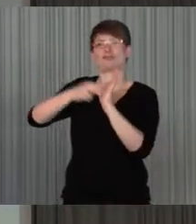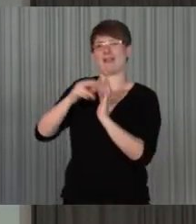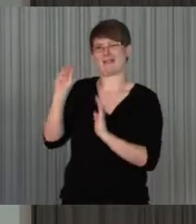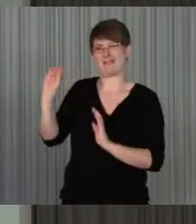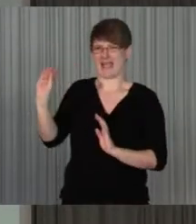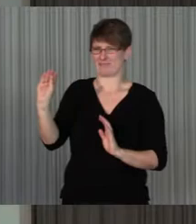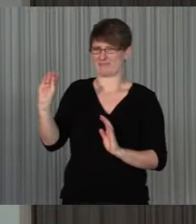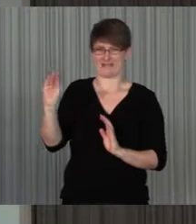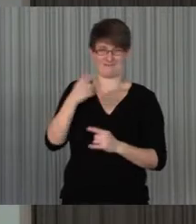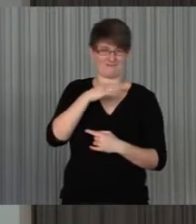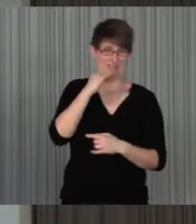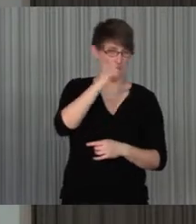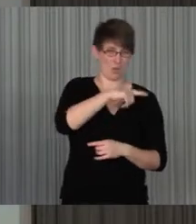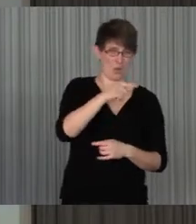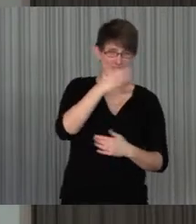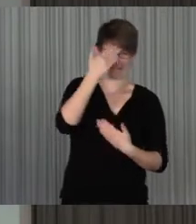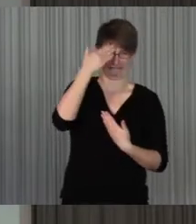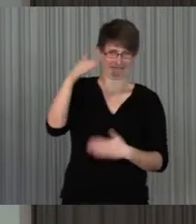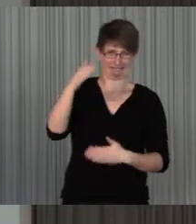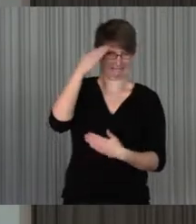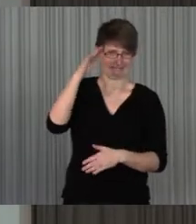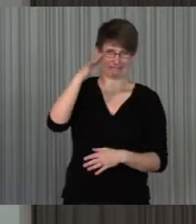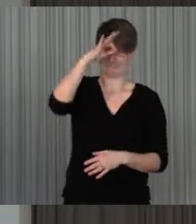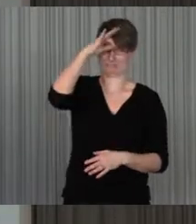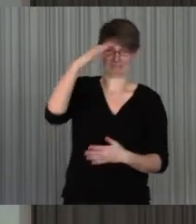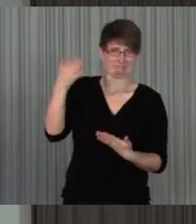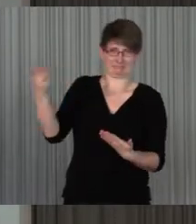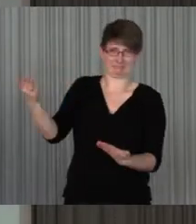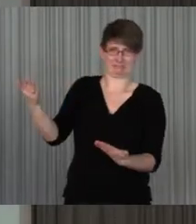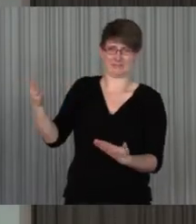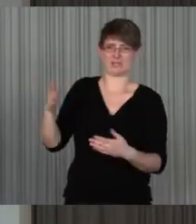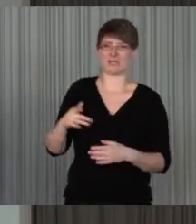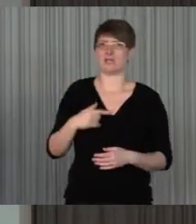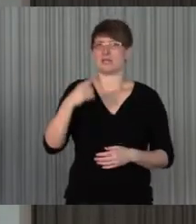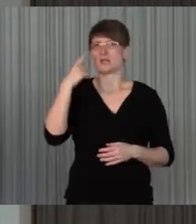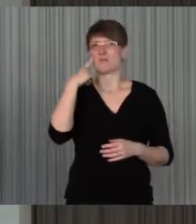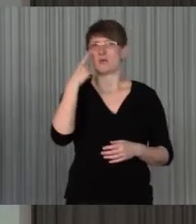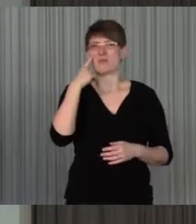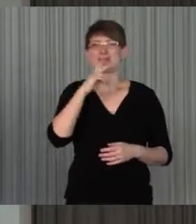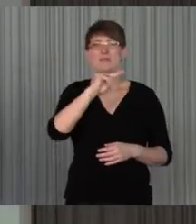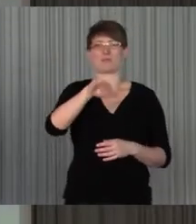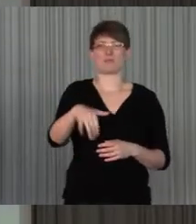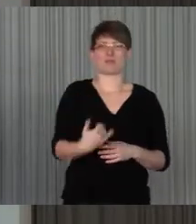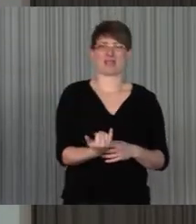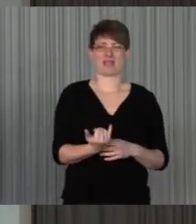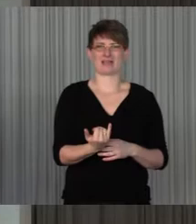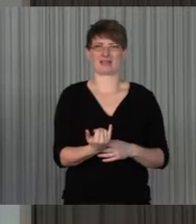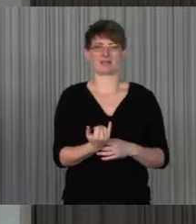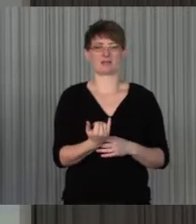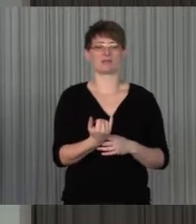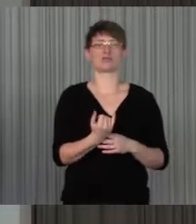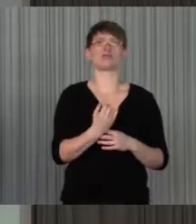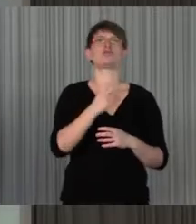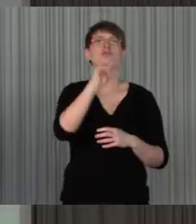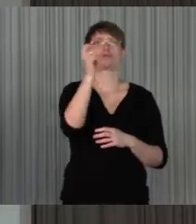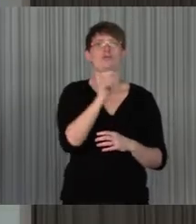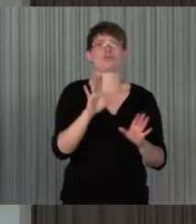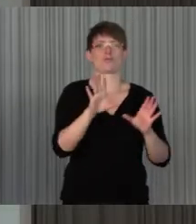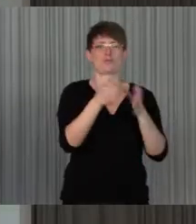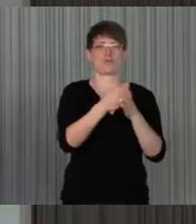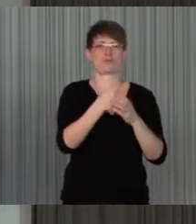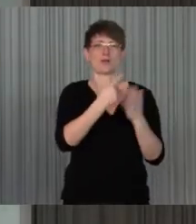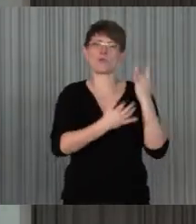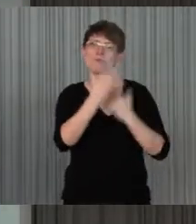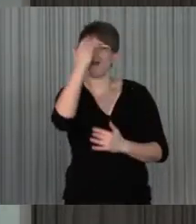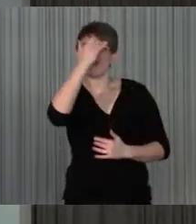unbekannt, diese Seite, das kennt kaum jemand jetzt im Augenblick in der Projektstudiumsgruppe mal uns dabei